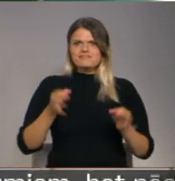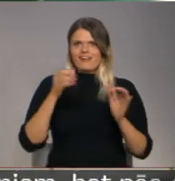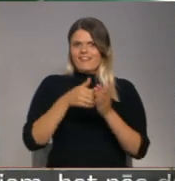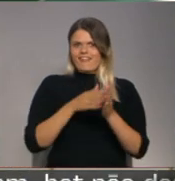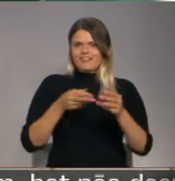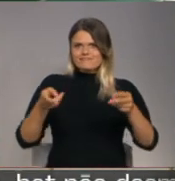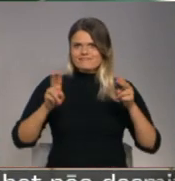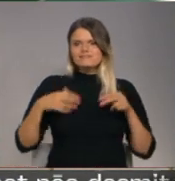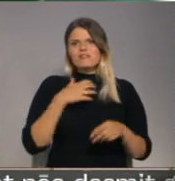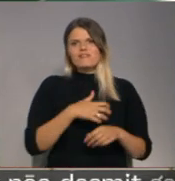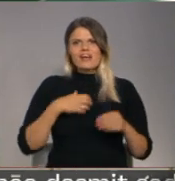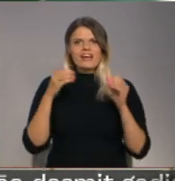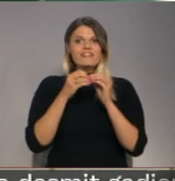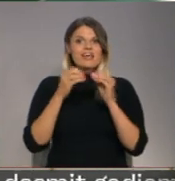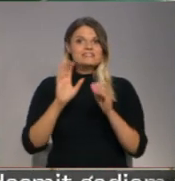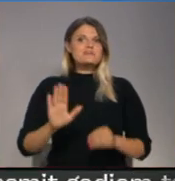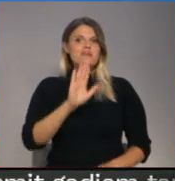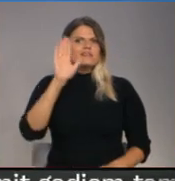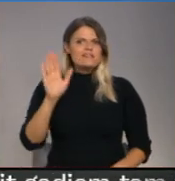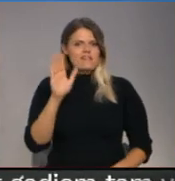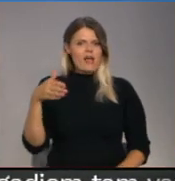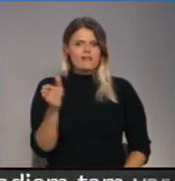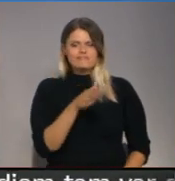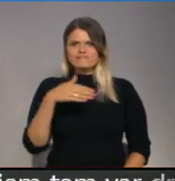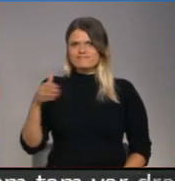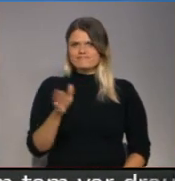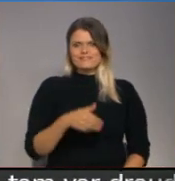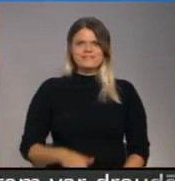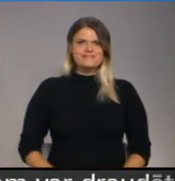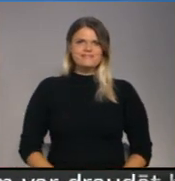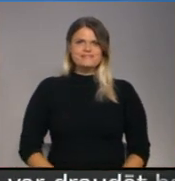krāsojumu, ir nepieciešamas desmit dienas. Anda Boša, Uvis Burjāns, Latvijas televīzija.